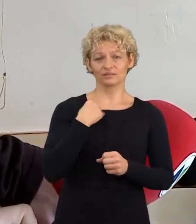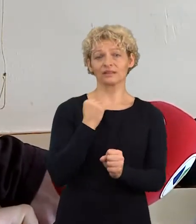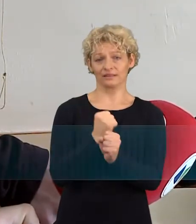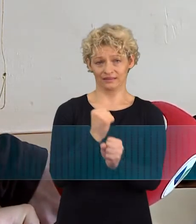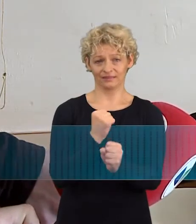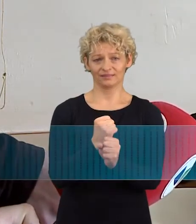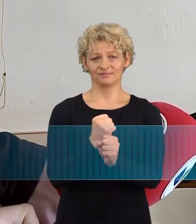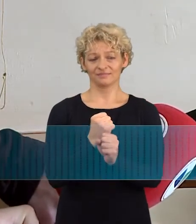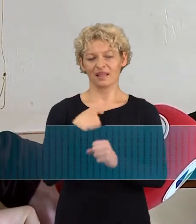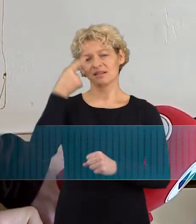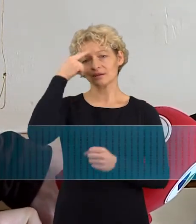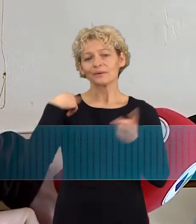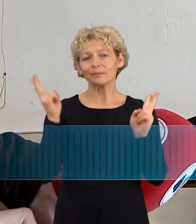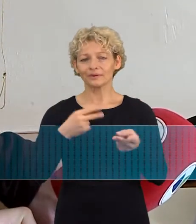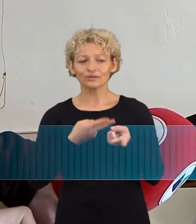su gan degėmečiagam.